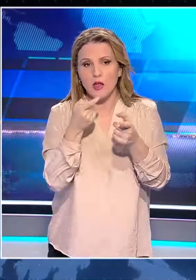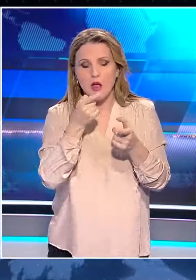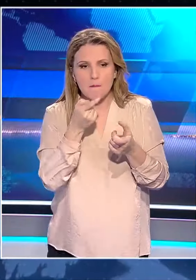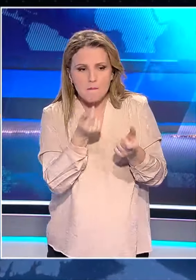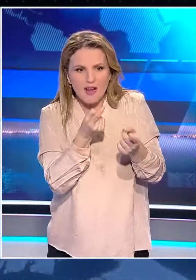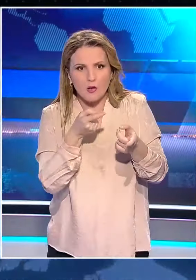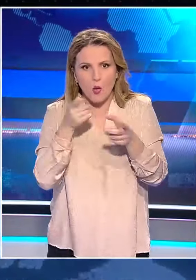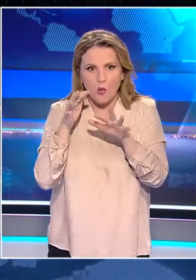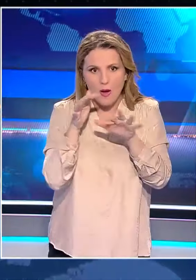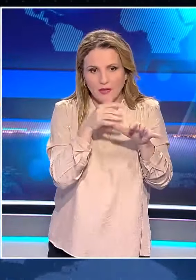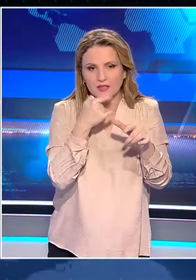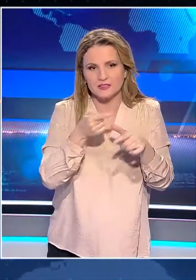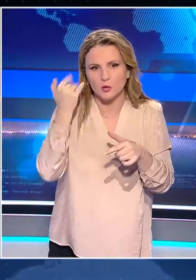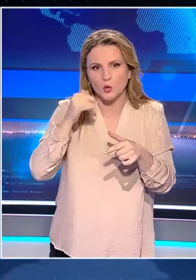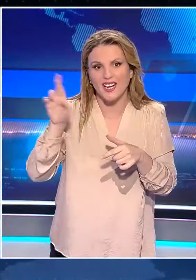Ρίγαν στην Ουάσιγκον.